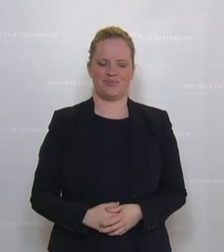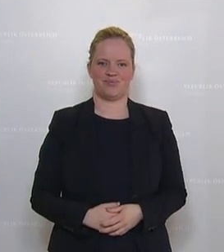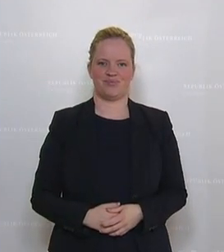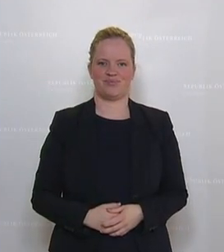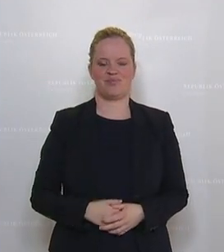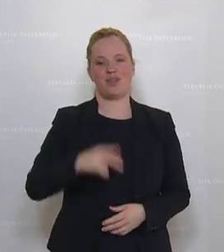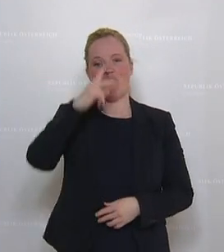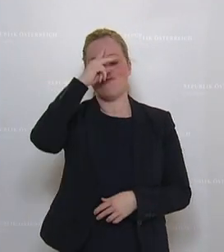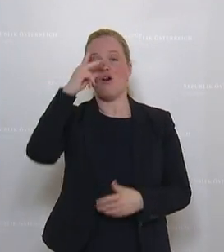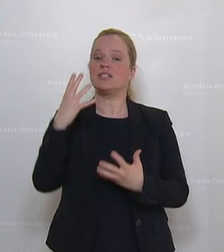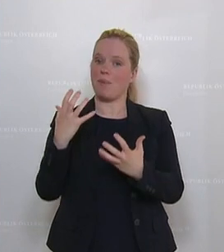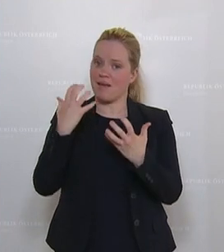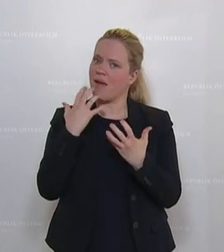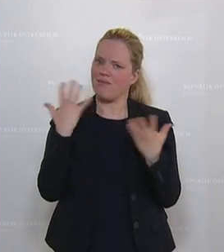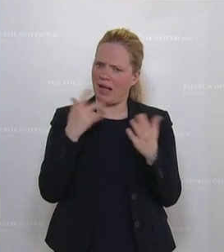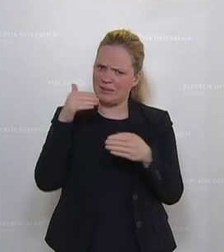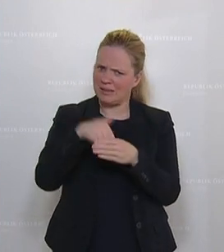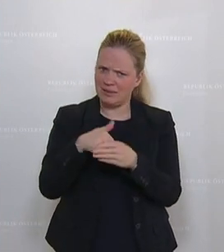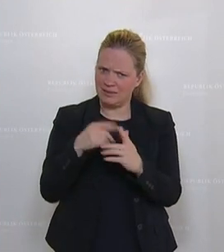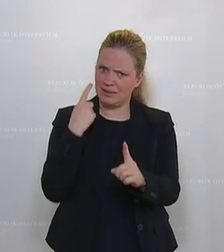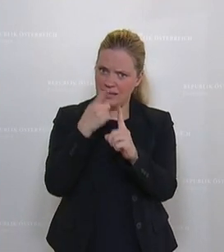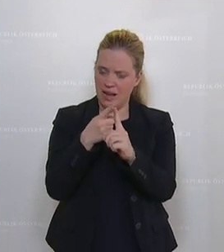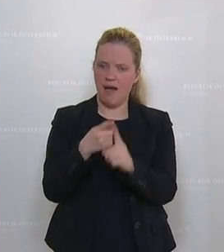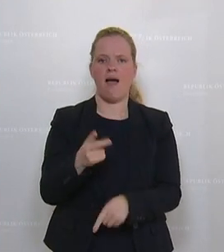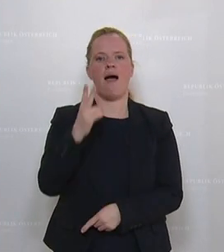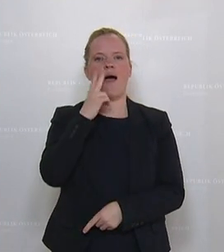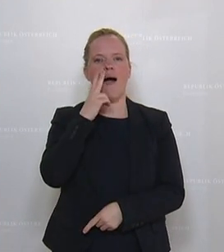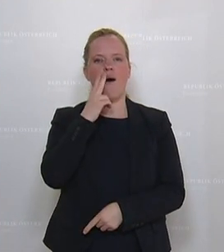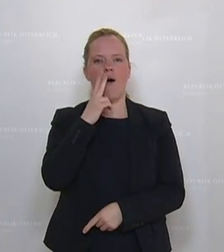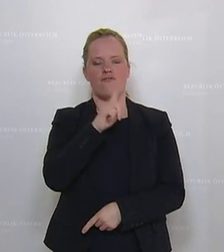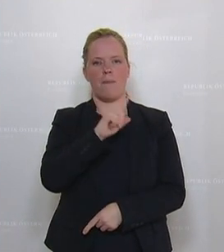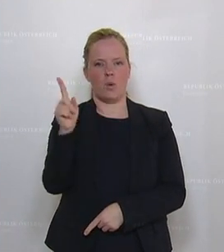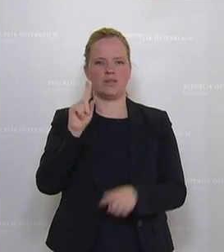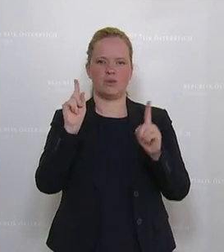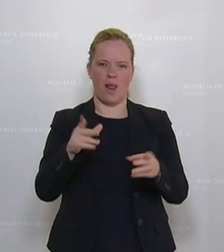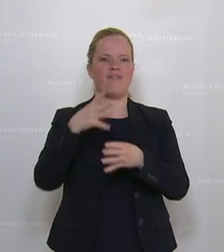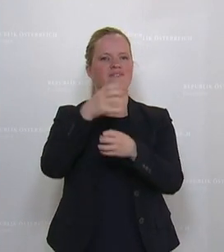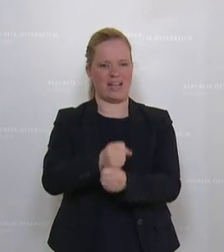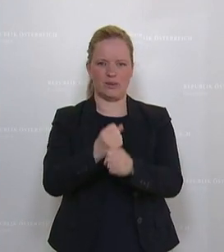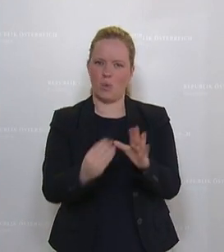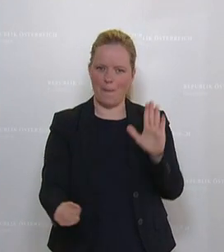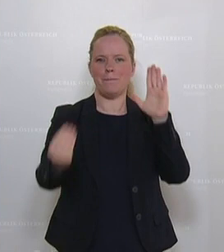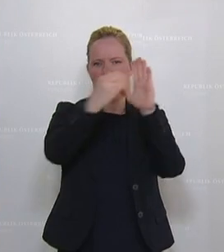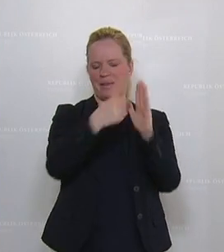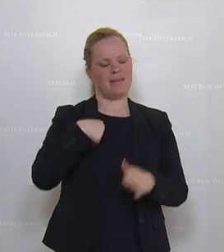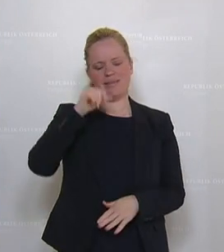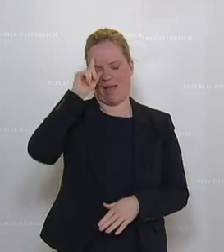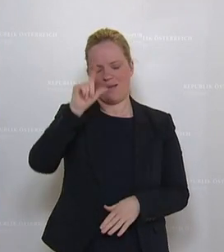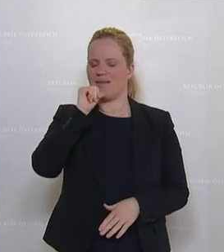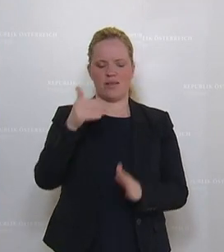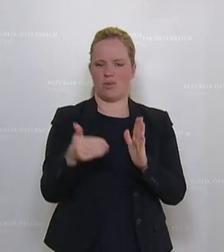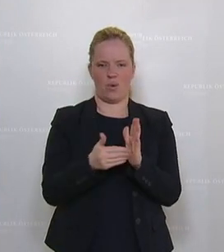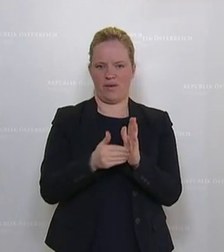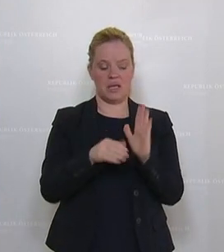Im Volksbegehren geht es nun darum, das Rauchverbot in der Verfassung zu verankern, das haltlich nur nicht notwendig ist, ist